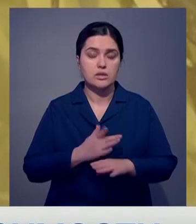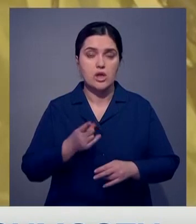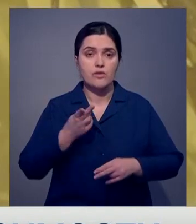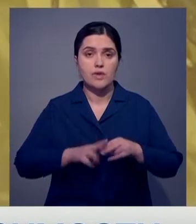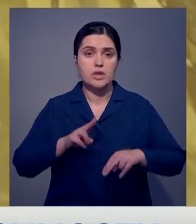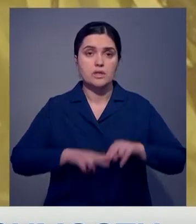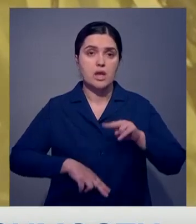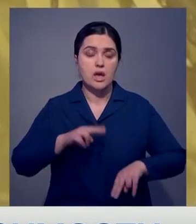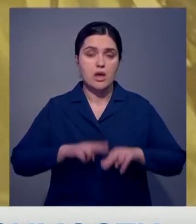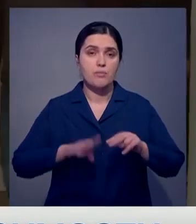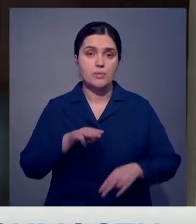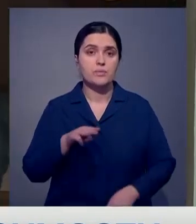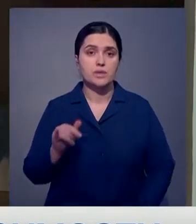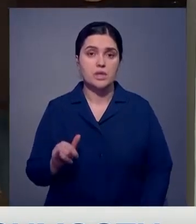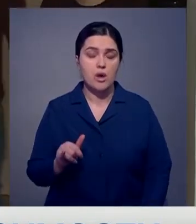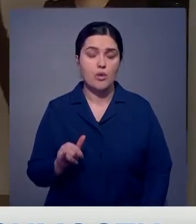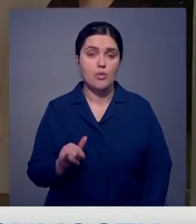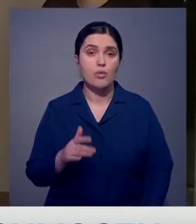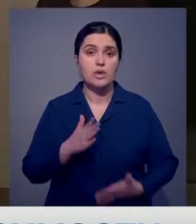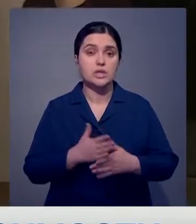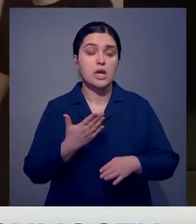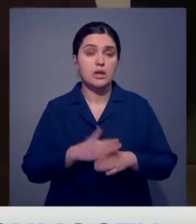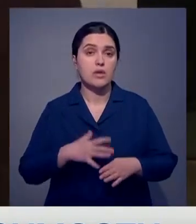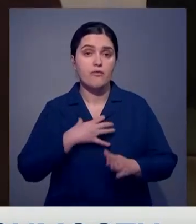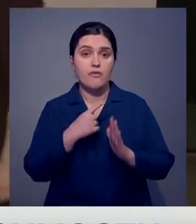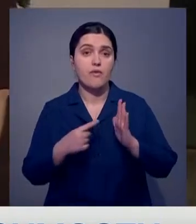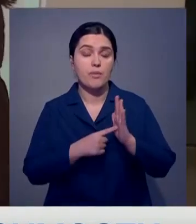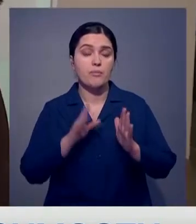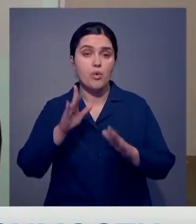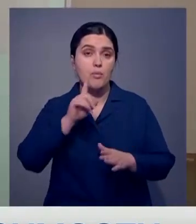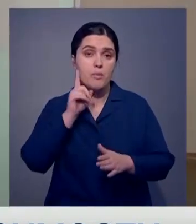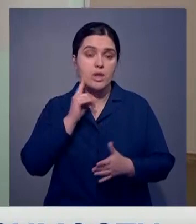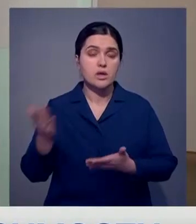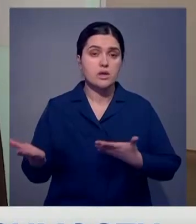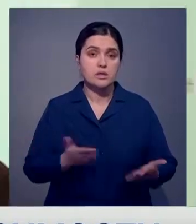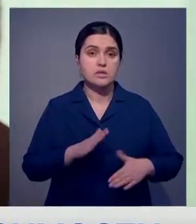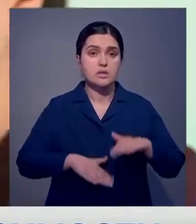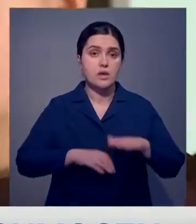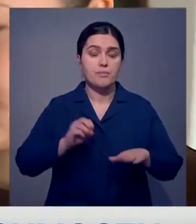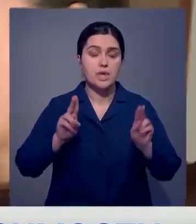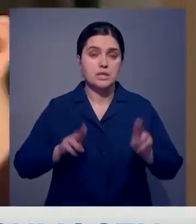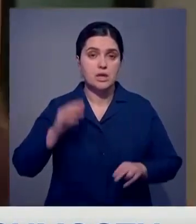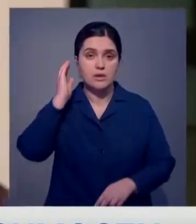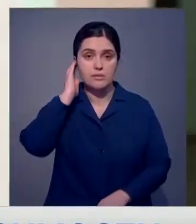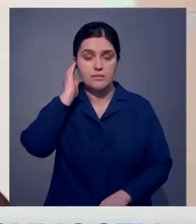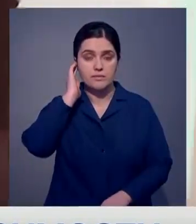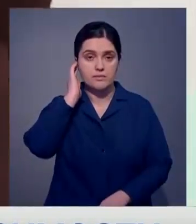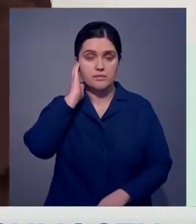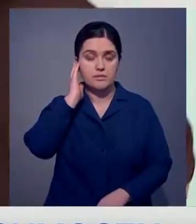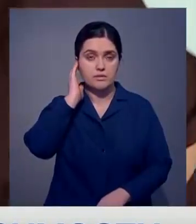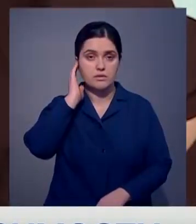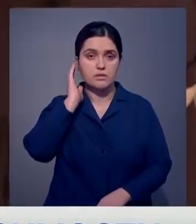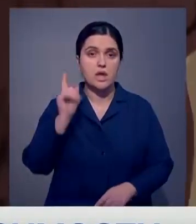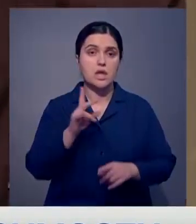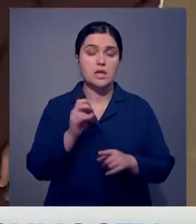строительство поликлиники в Тимиртау. Отдельным важным вопросом стало привлечение молодых кадров. Для этого немало усилий было приложено на обеспечение